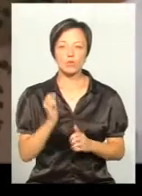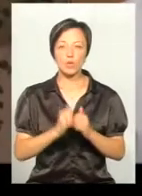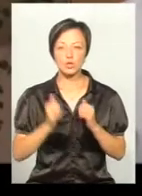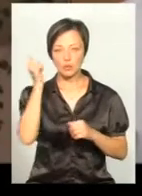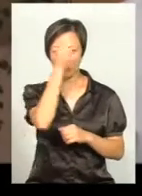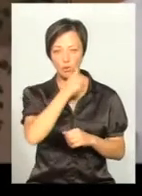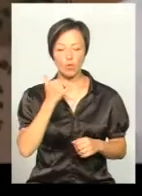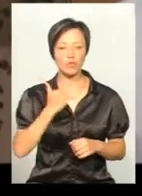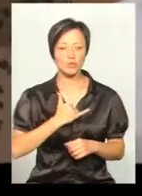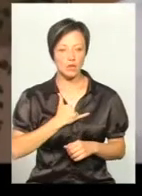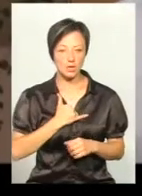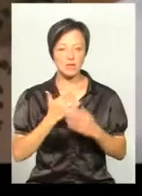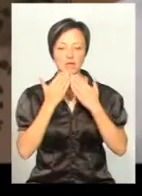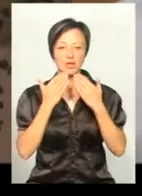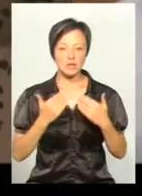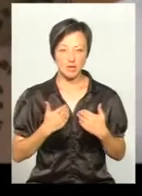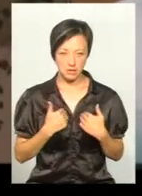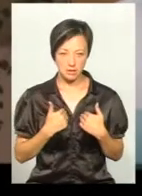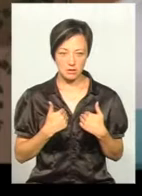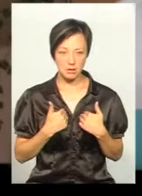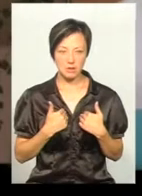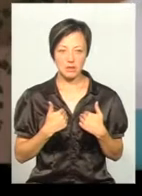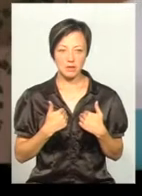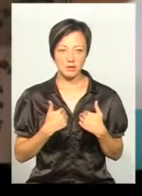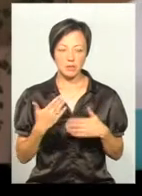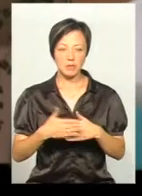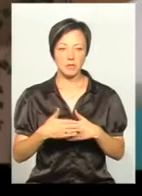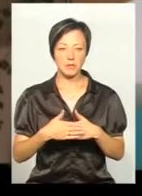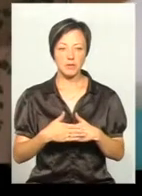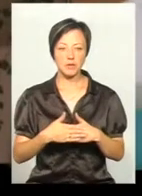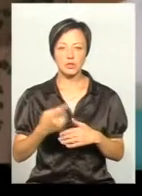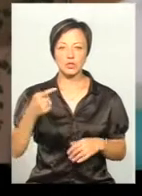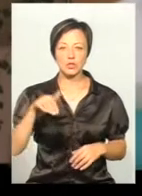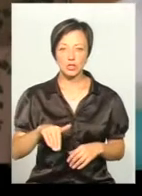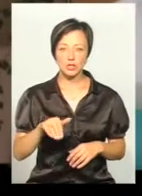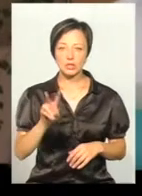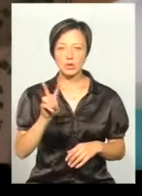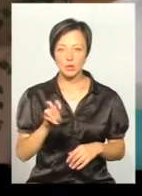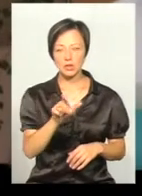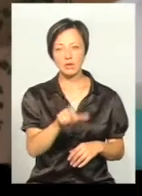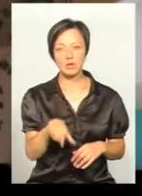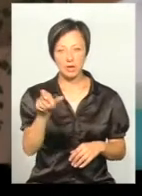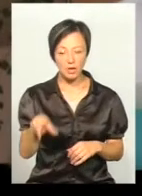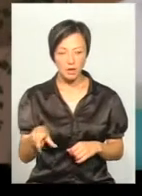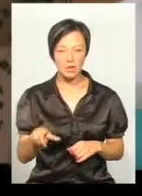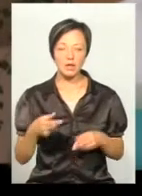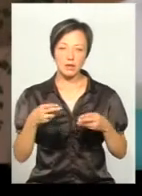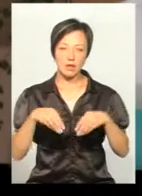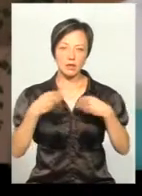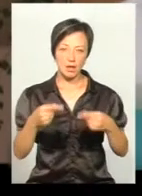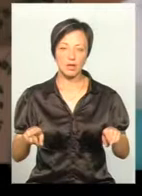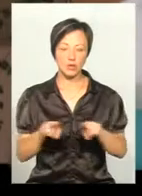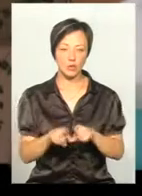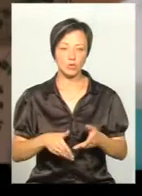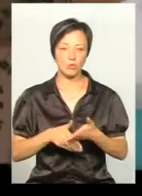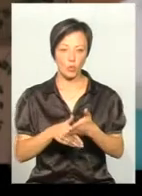в нас звертається, десь приблизно до 1200 громадян, для надання такої